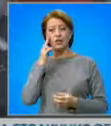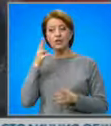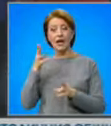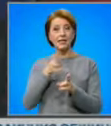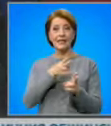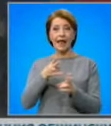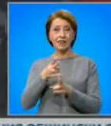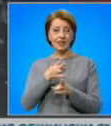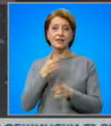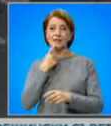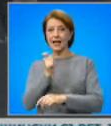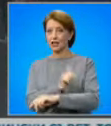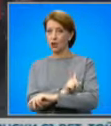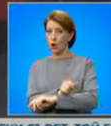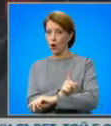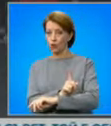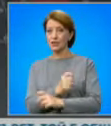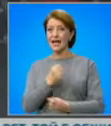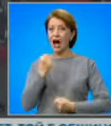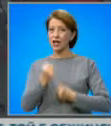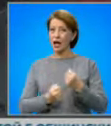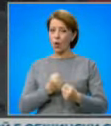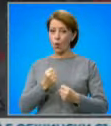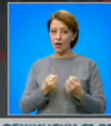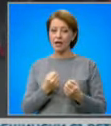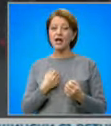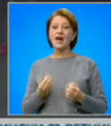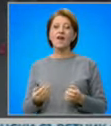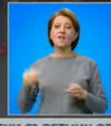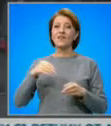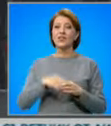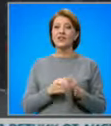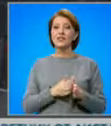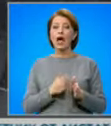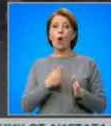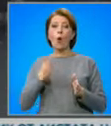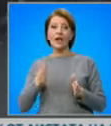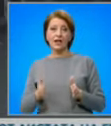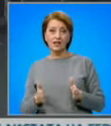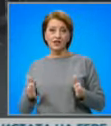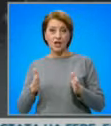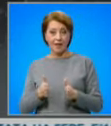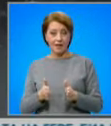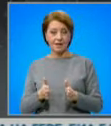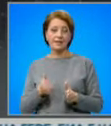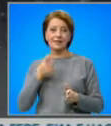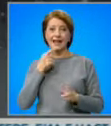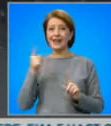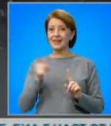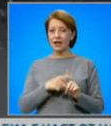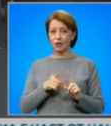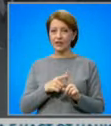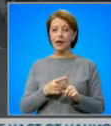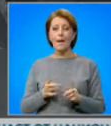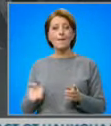за скорост. Преминаващите автомобили въвежда се и ограничение за тировете. Повече е за мерките, които ще бъдат предприяти в